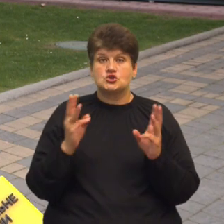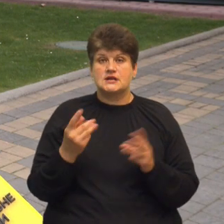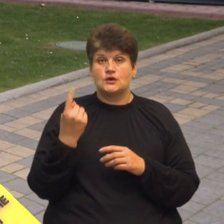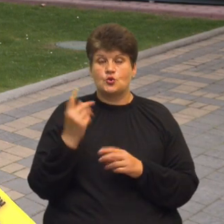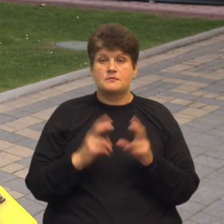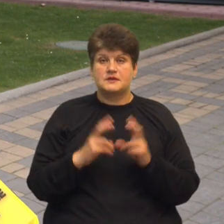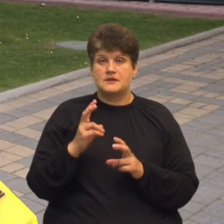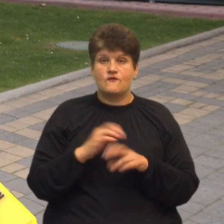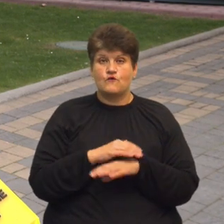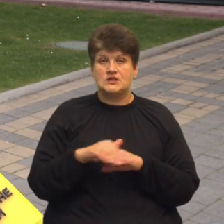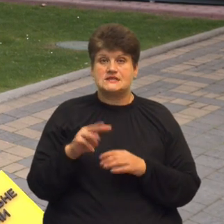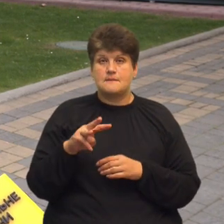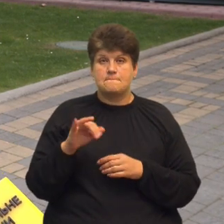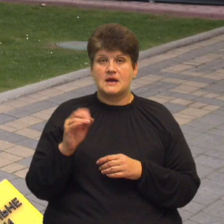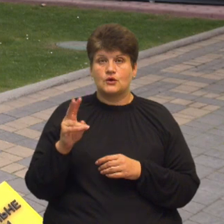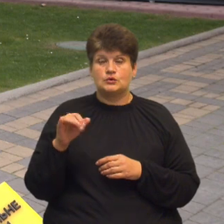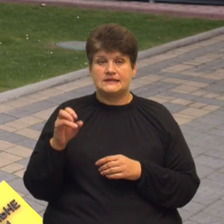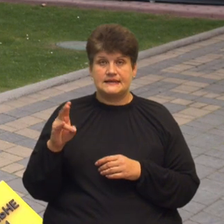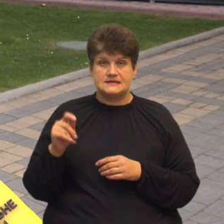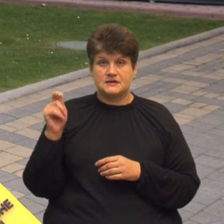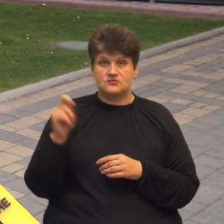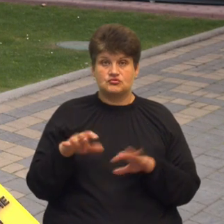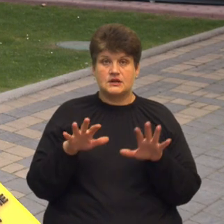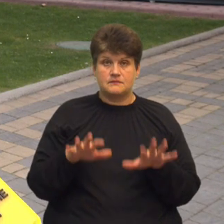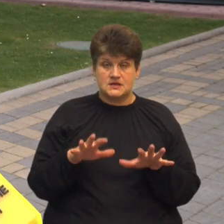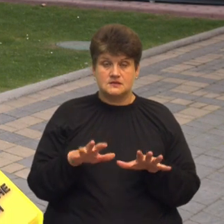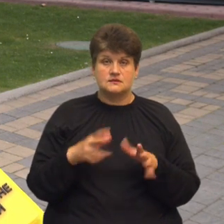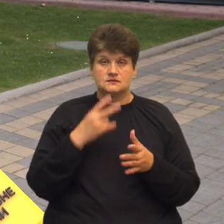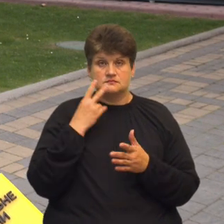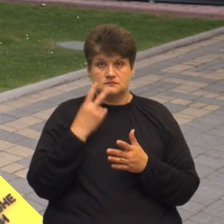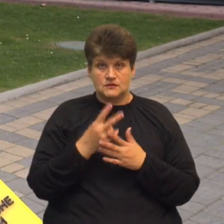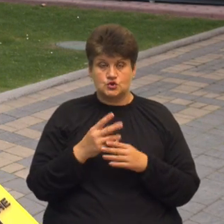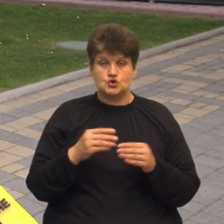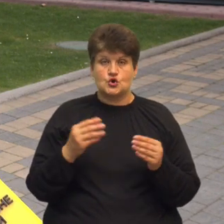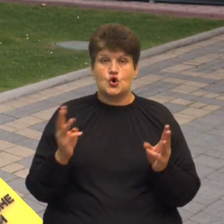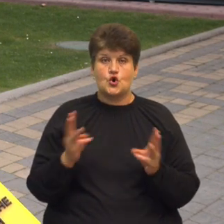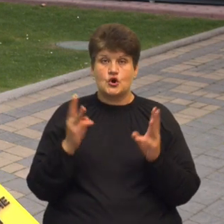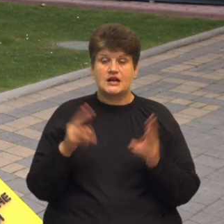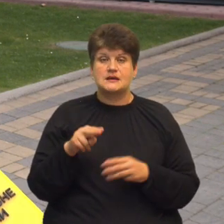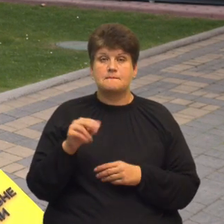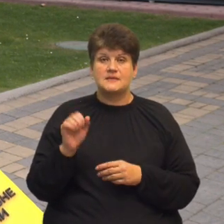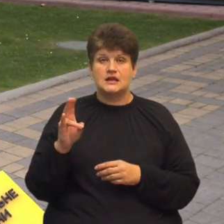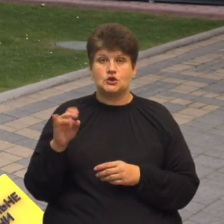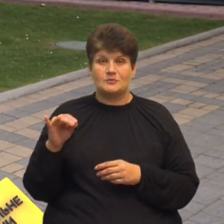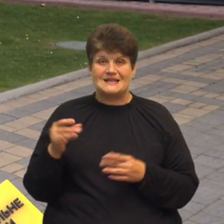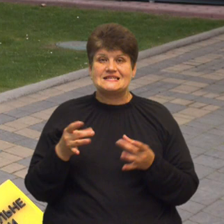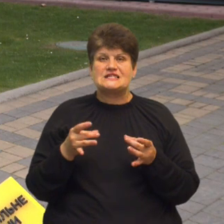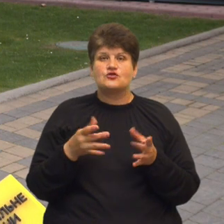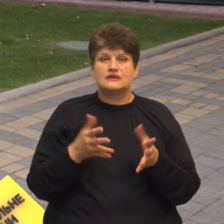підприємств вулиці Миколинецькій. Прибувши на місце, рятувальники встановили, що горить пінопласт та сировина для його вироблення.